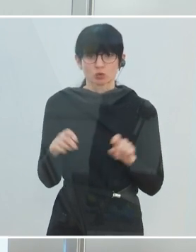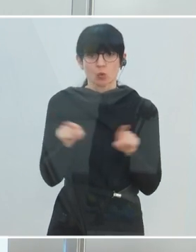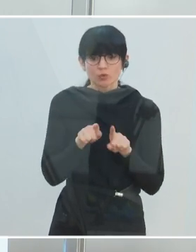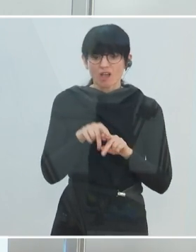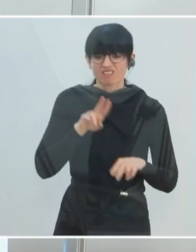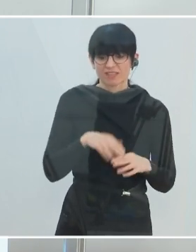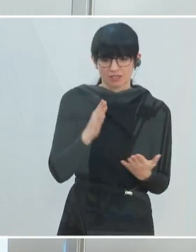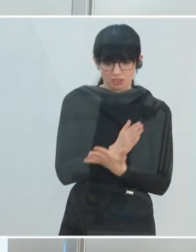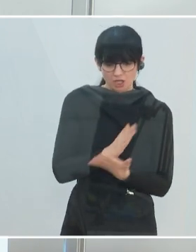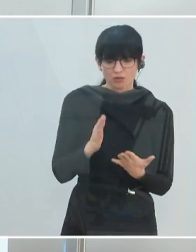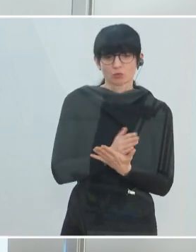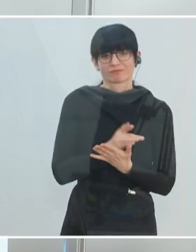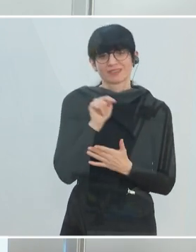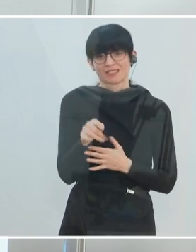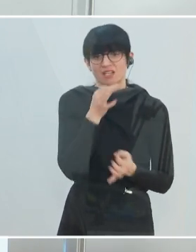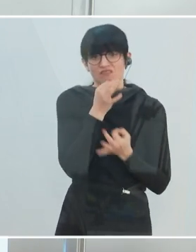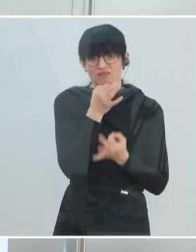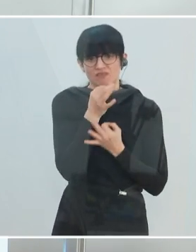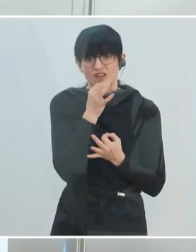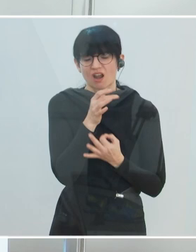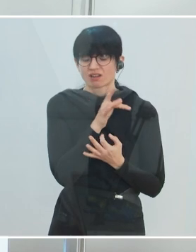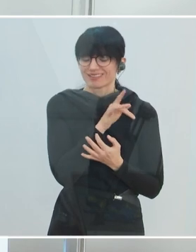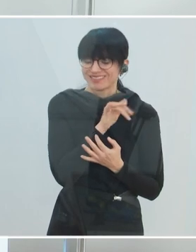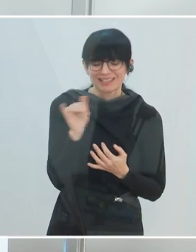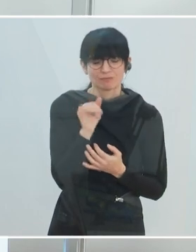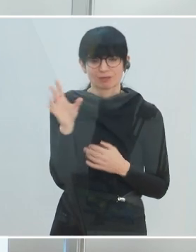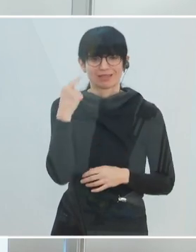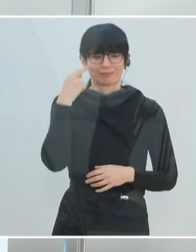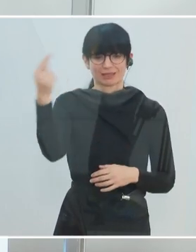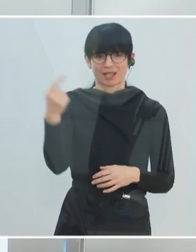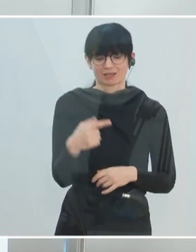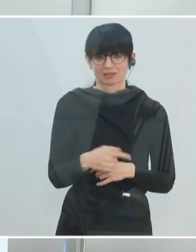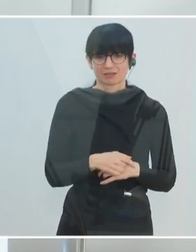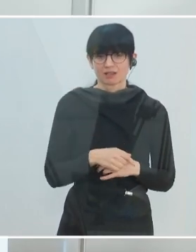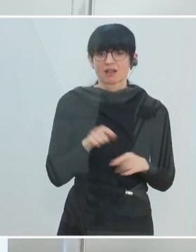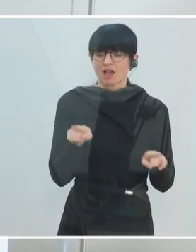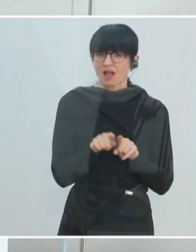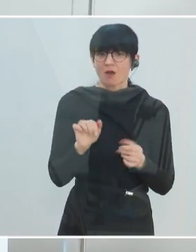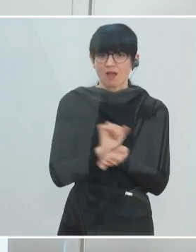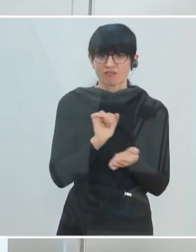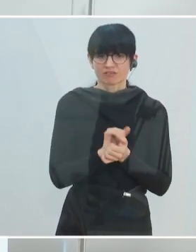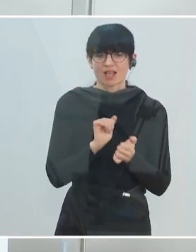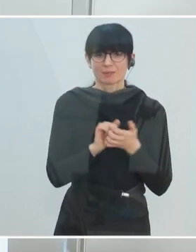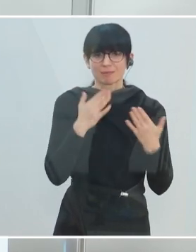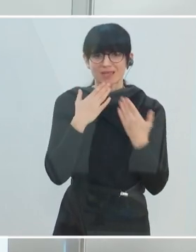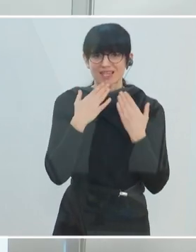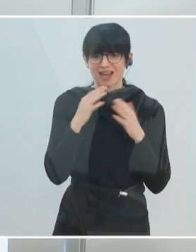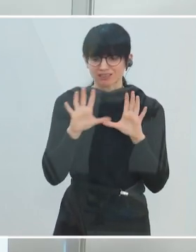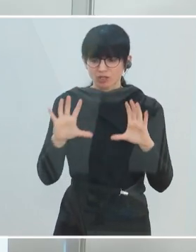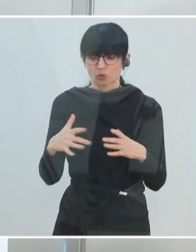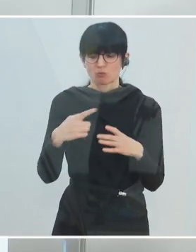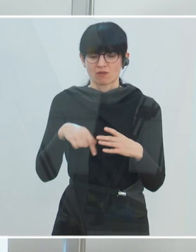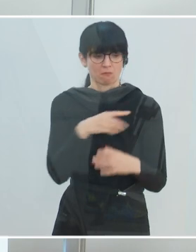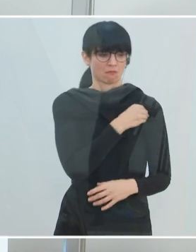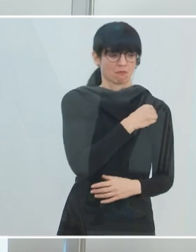Entscheidungen diese Fragen mit einbeziehen. Das ist auch eine Aufgabe natürlich des Beraterstabs, uns zu